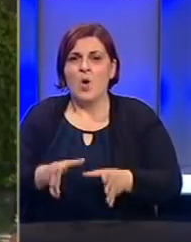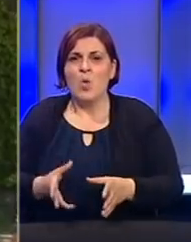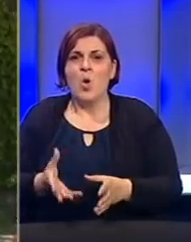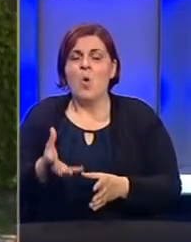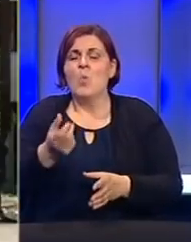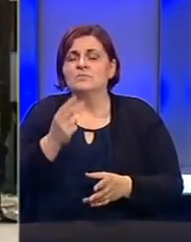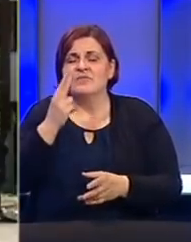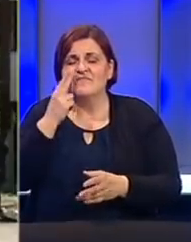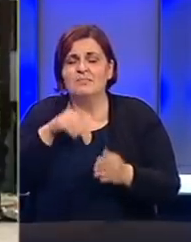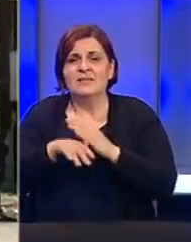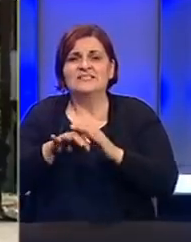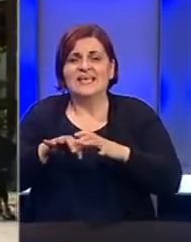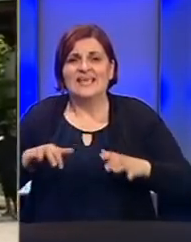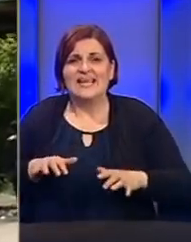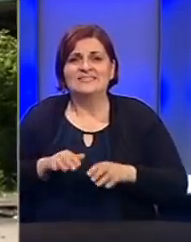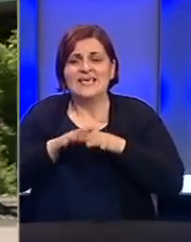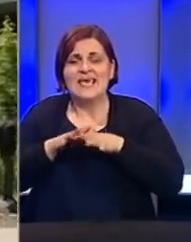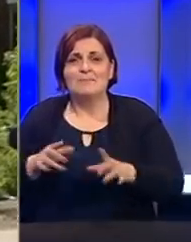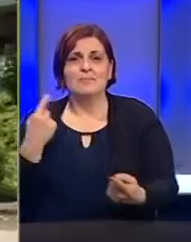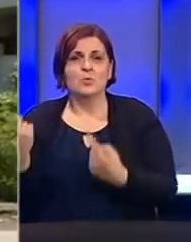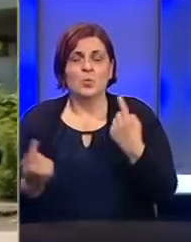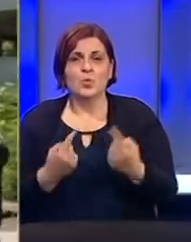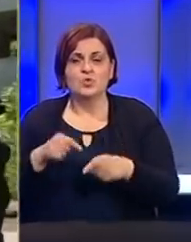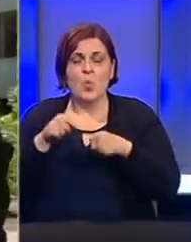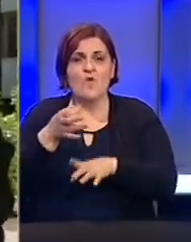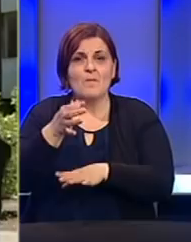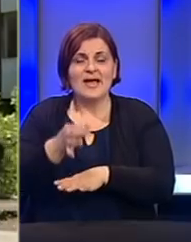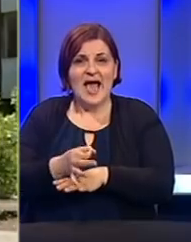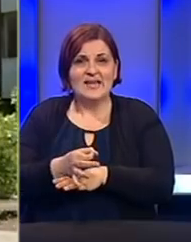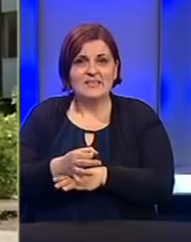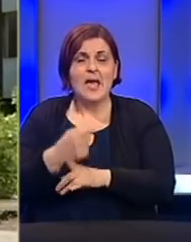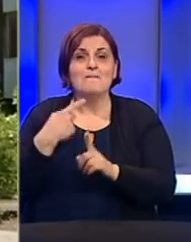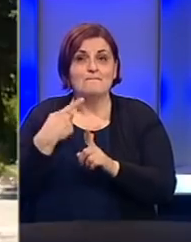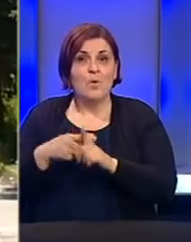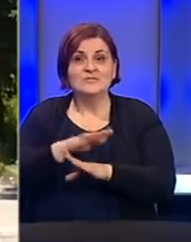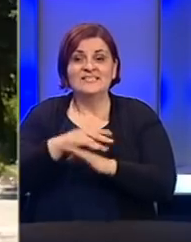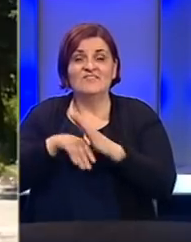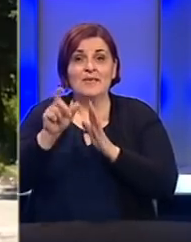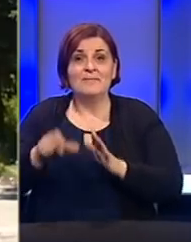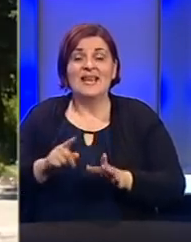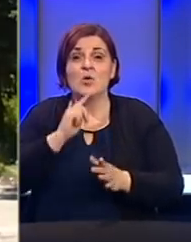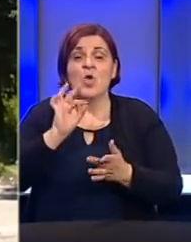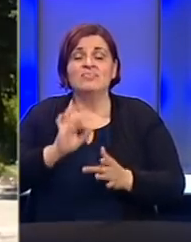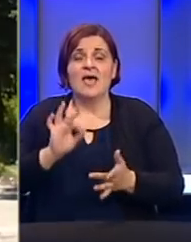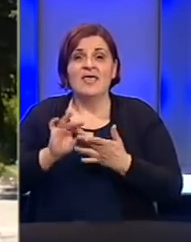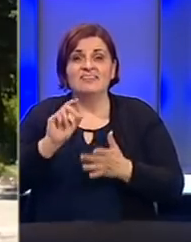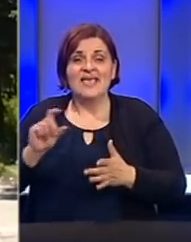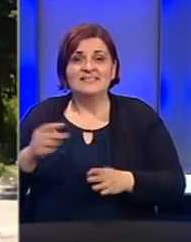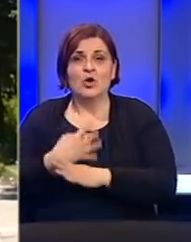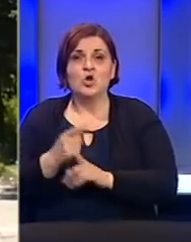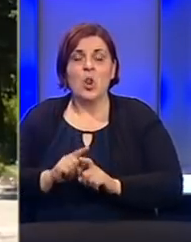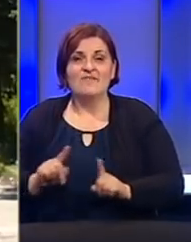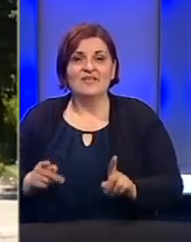Uzimajući u obzir migransku krizu i epidemiološku situaciju u ovom kantonu, pozitivno je da su svi migranti koji su do sada testirani na